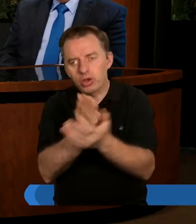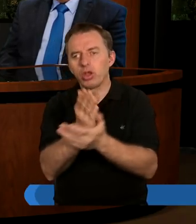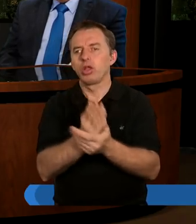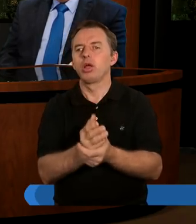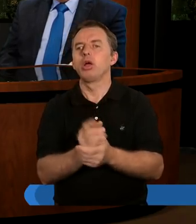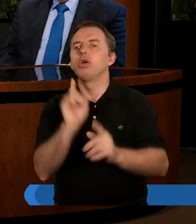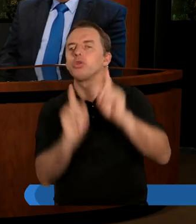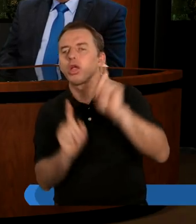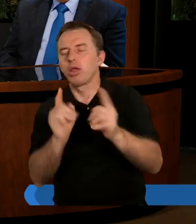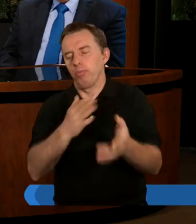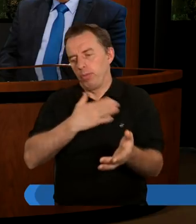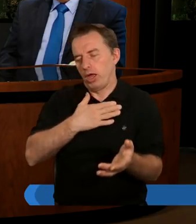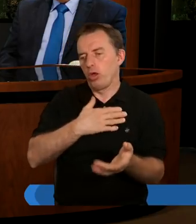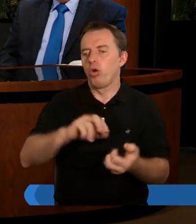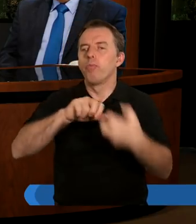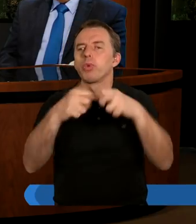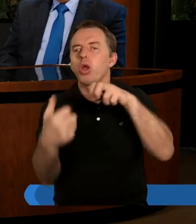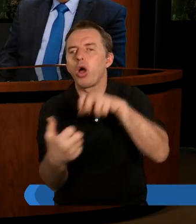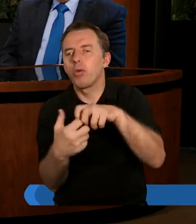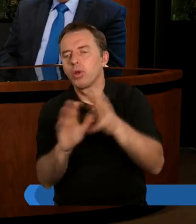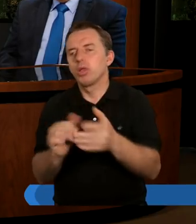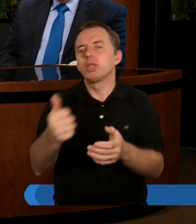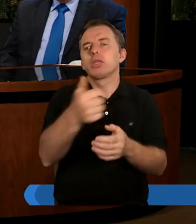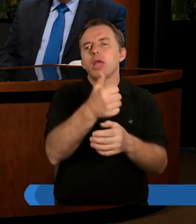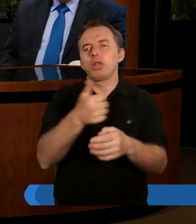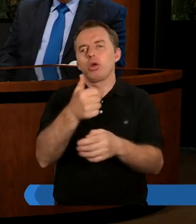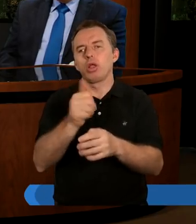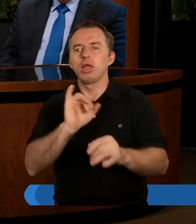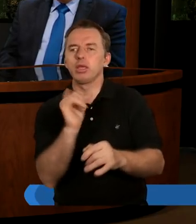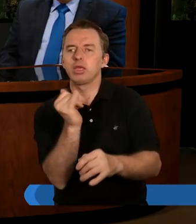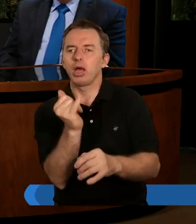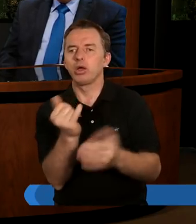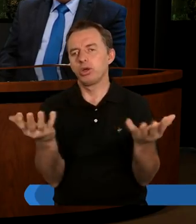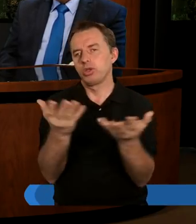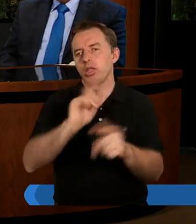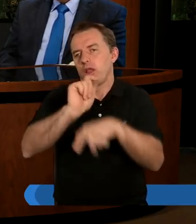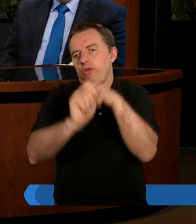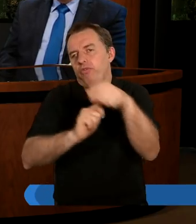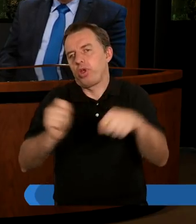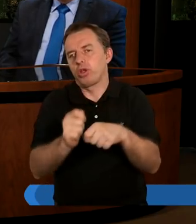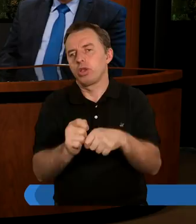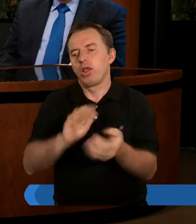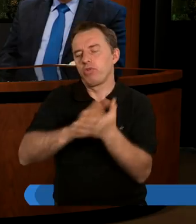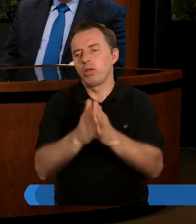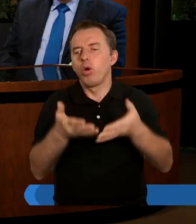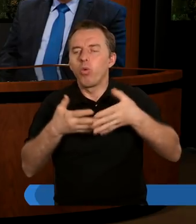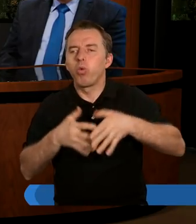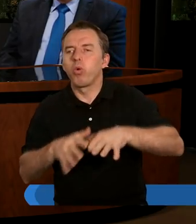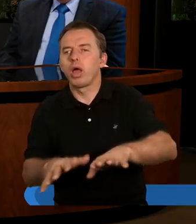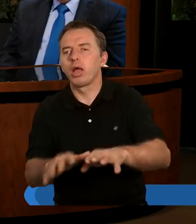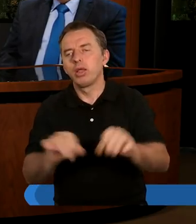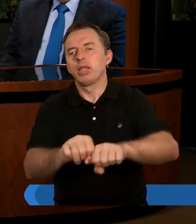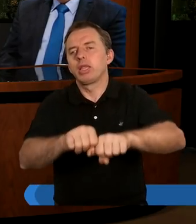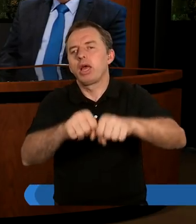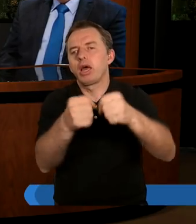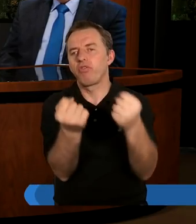mieli czasami problem z jednością i jak gdzieś te więzi wzajemne ulegały nadwątleniu